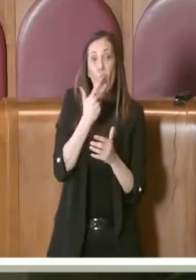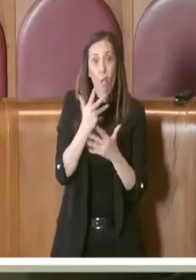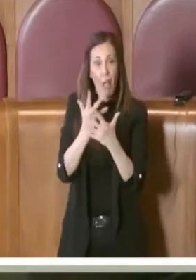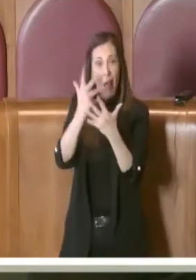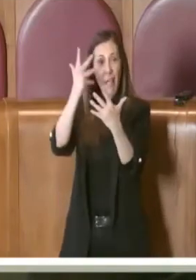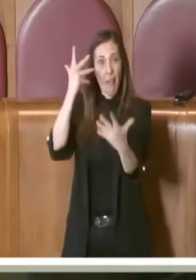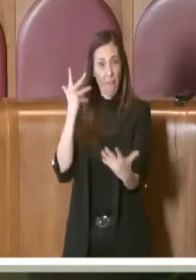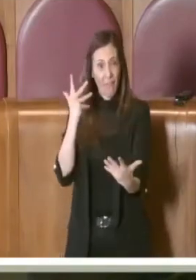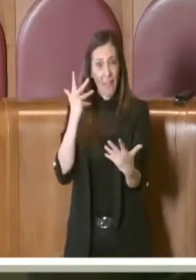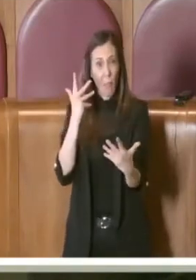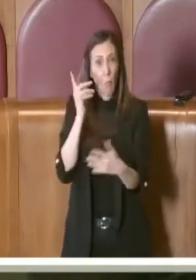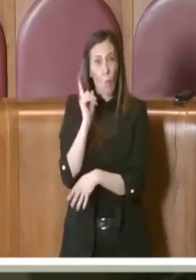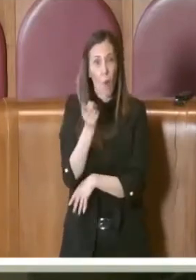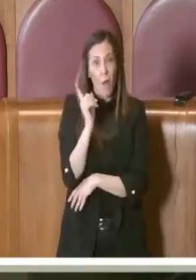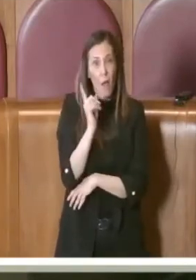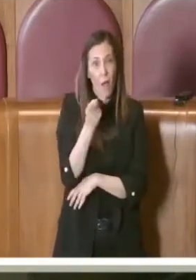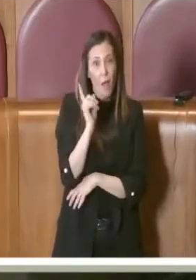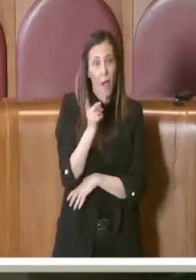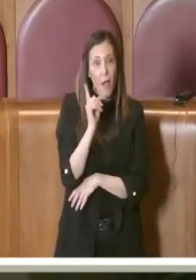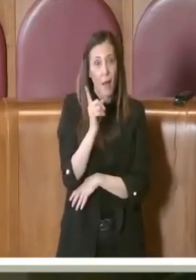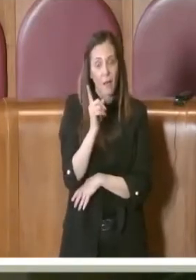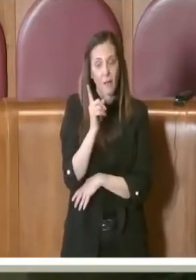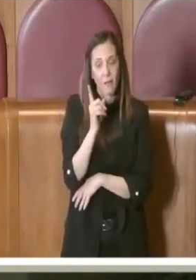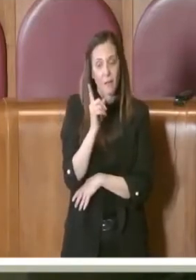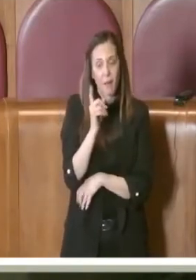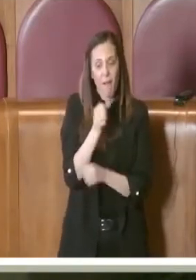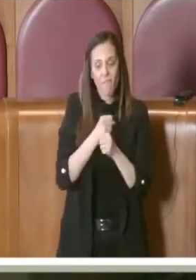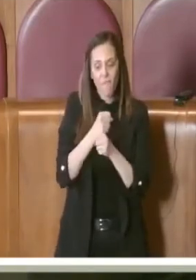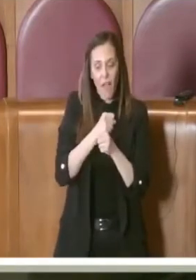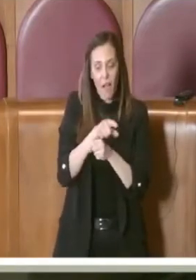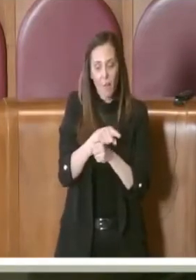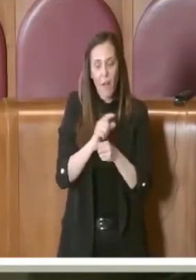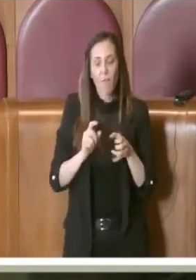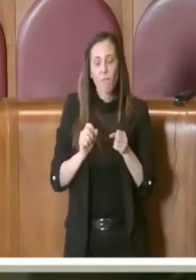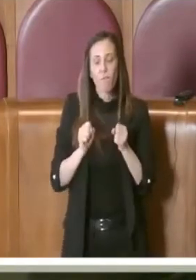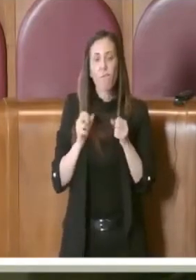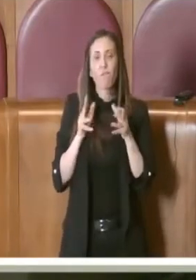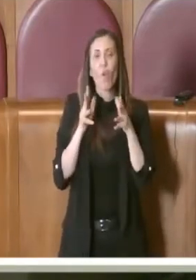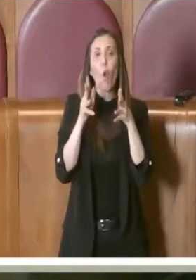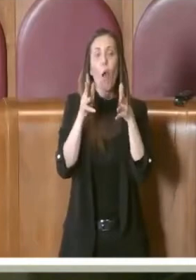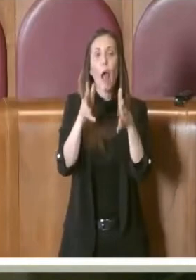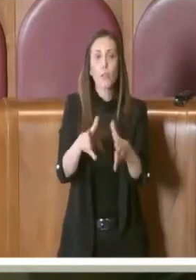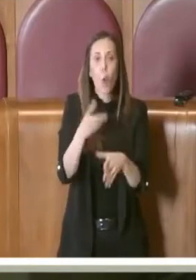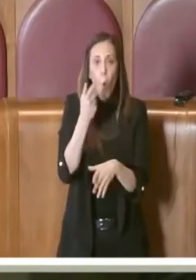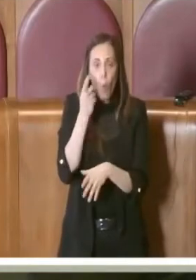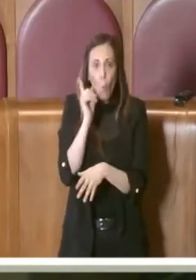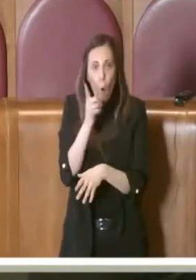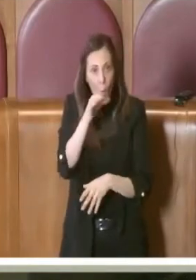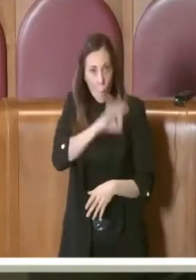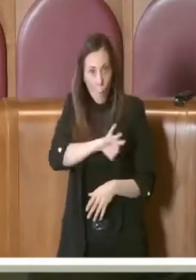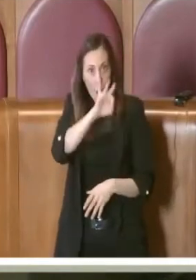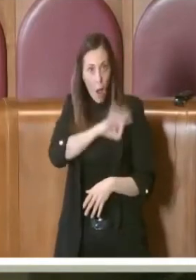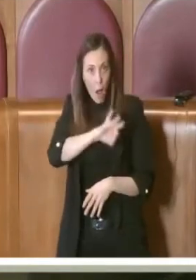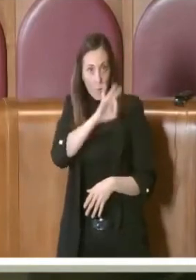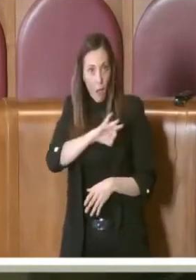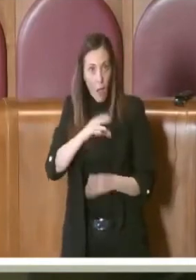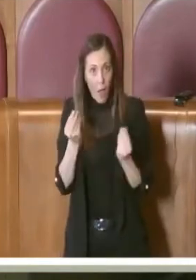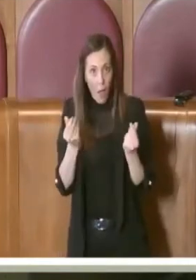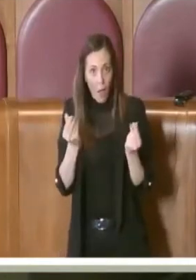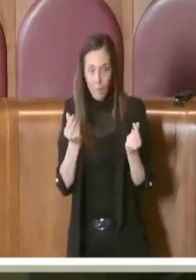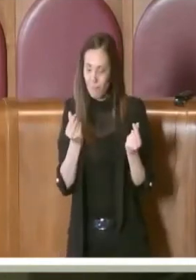è che la vocazione di farmacup non è quella di fare business, ma è quella di portare servizi.